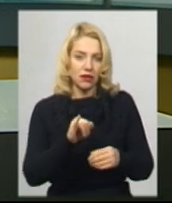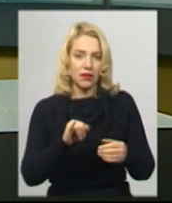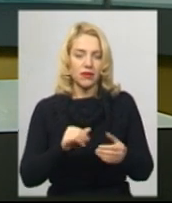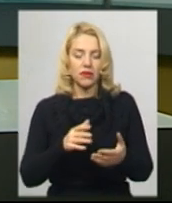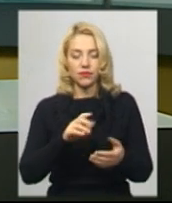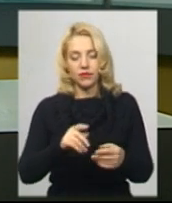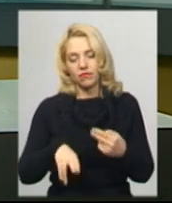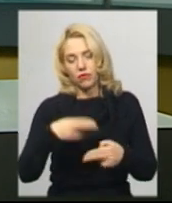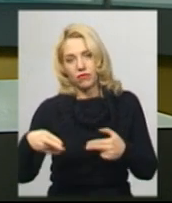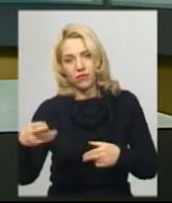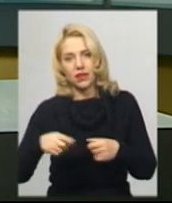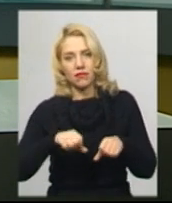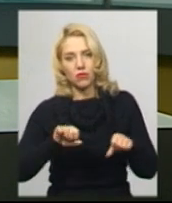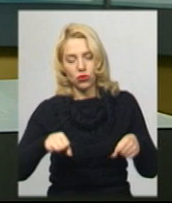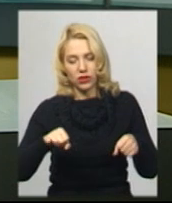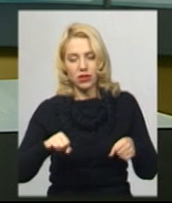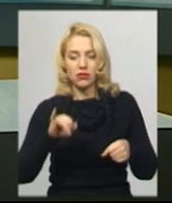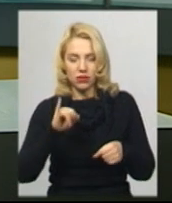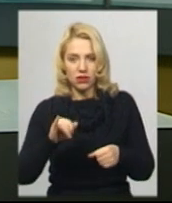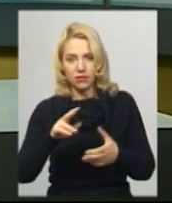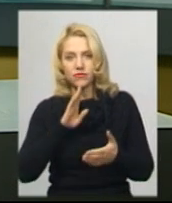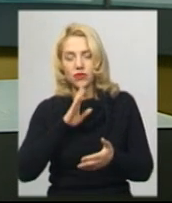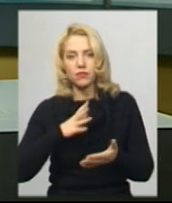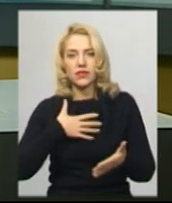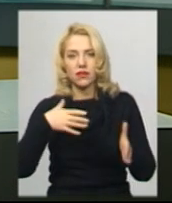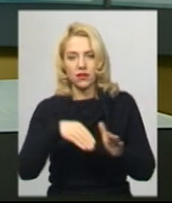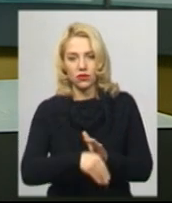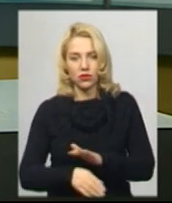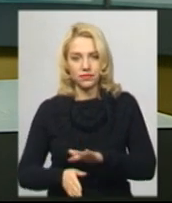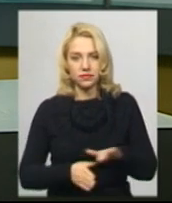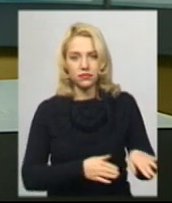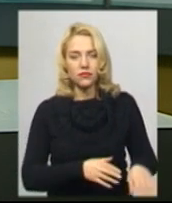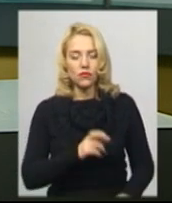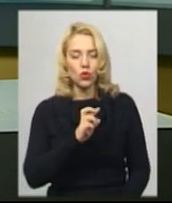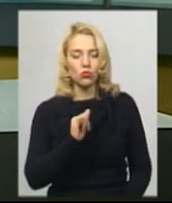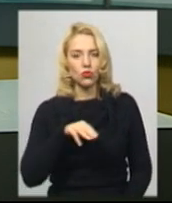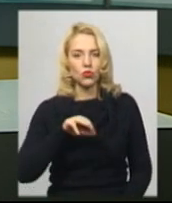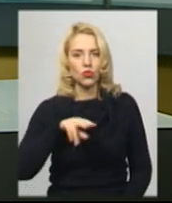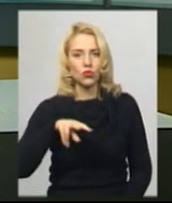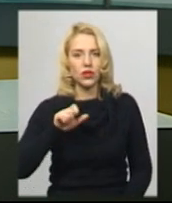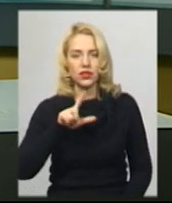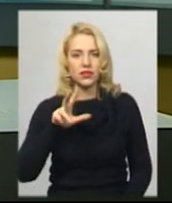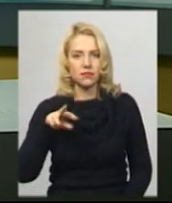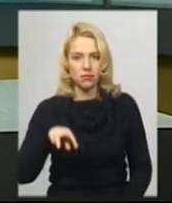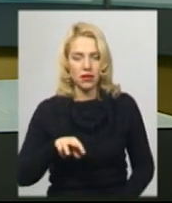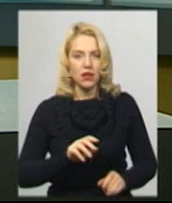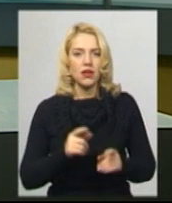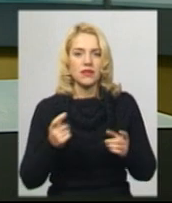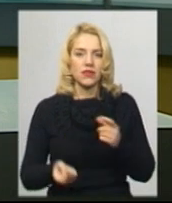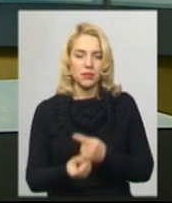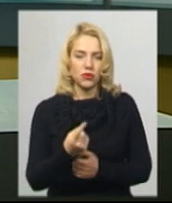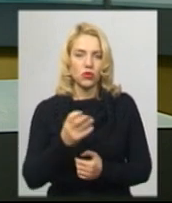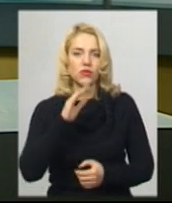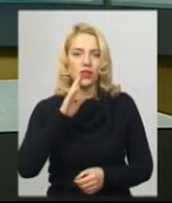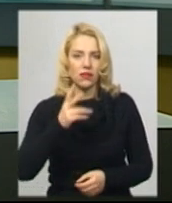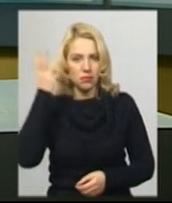Випадок ботулізму зафіксували на Хмельниччині. Про це повідомила лікар-анестезіолог відділення анестезіології та інтенсивної терапії